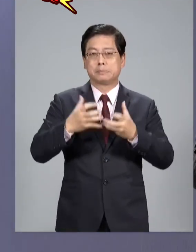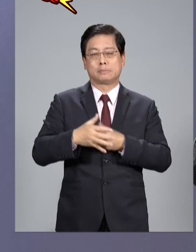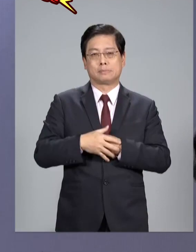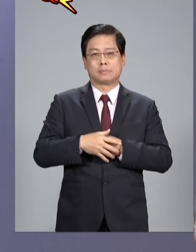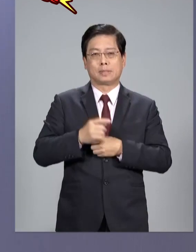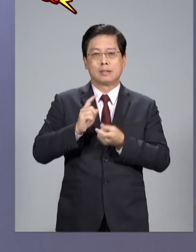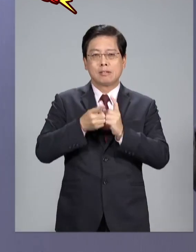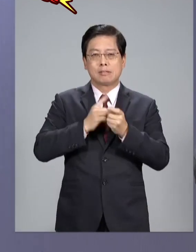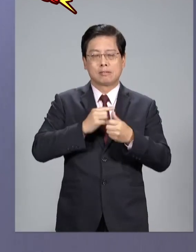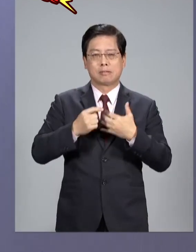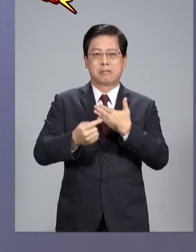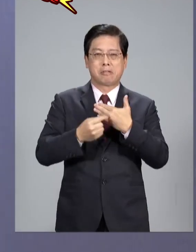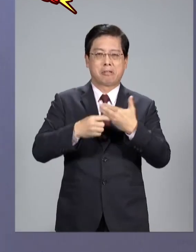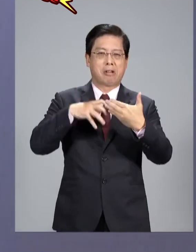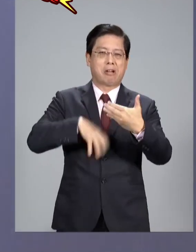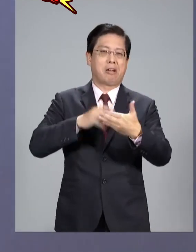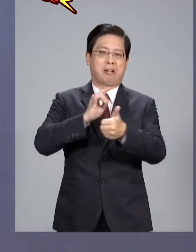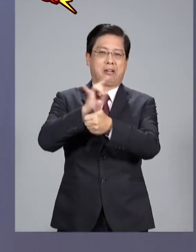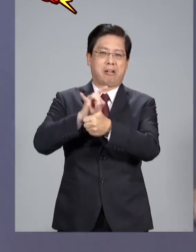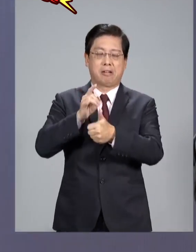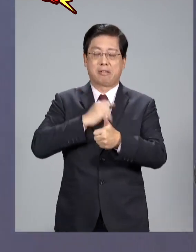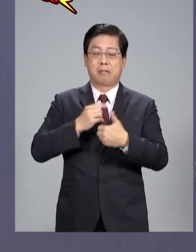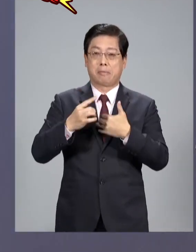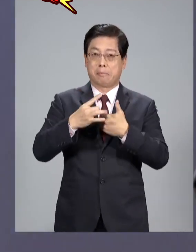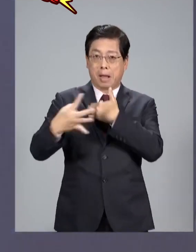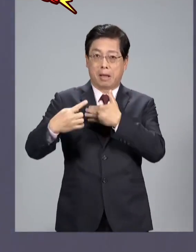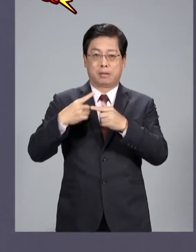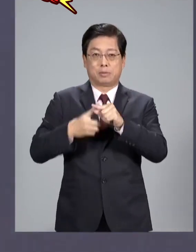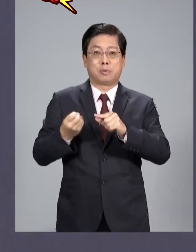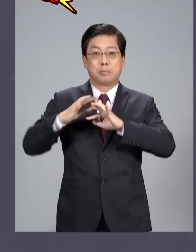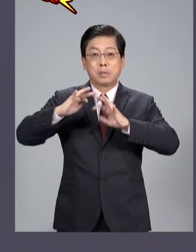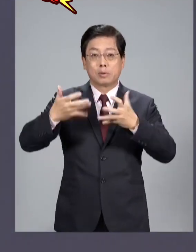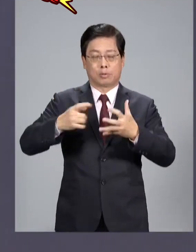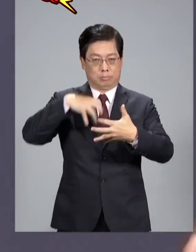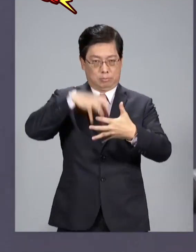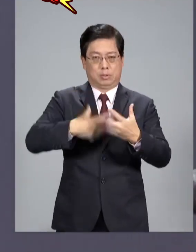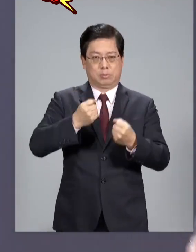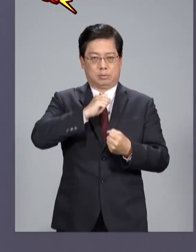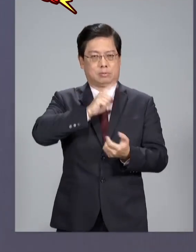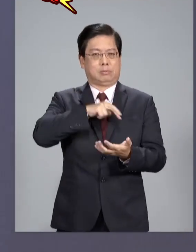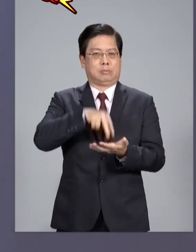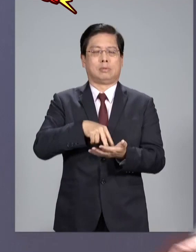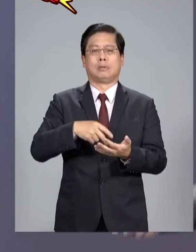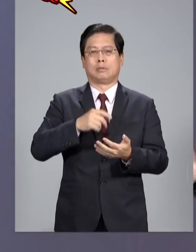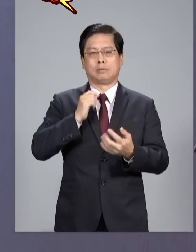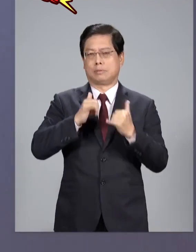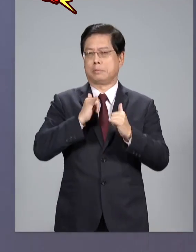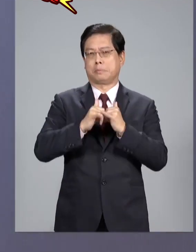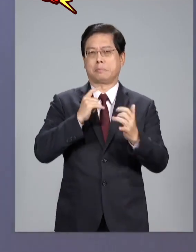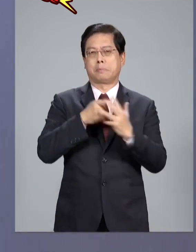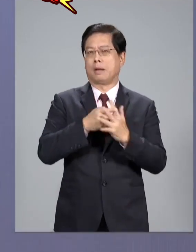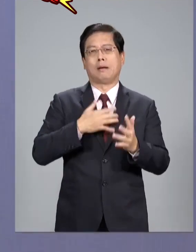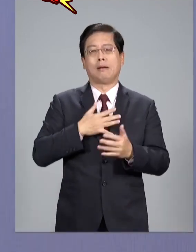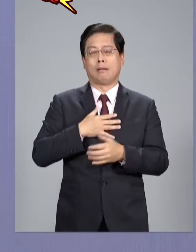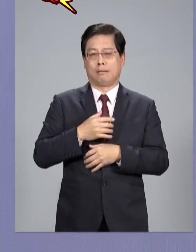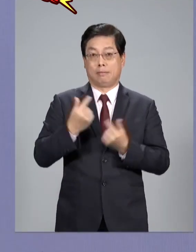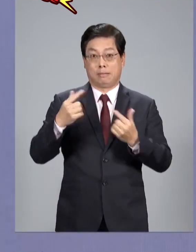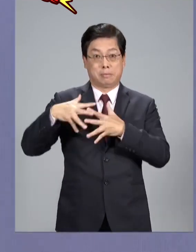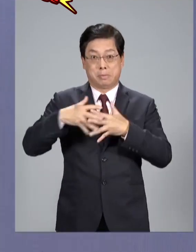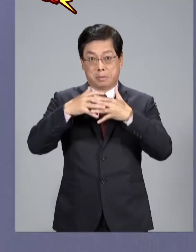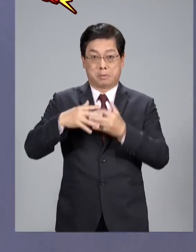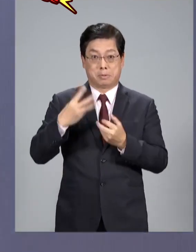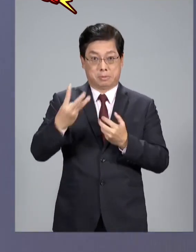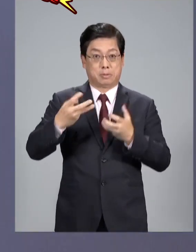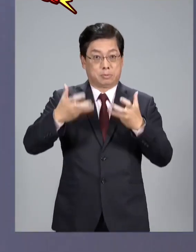借殼上市假借中華民國去遂行你台獨的主張大家都知道啊否則的話為什麼連這個美國